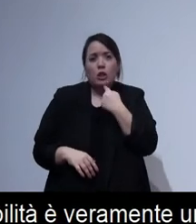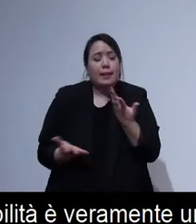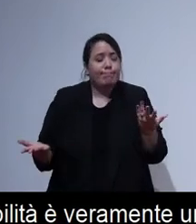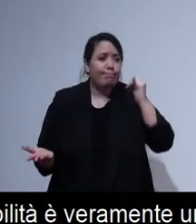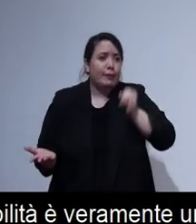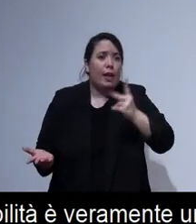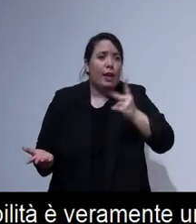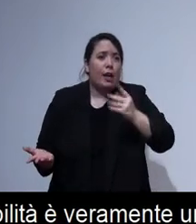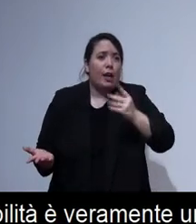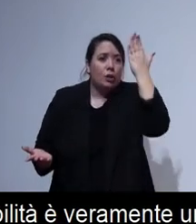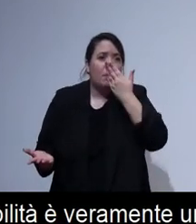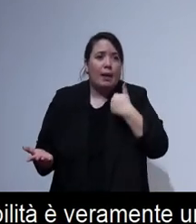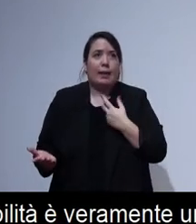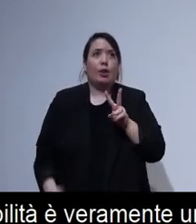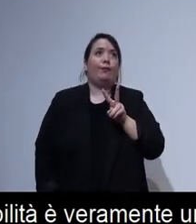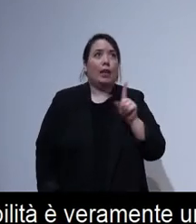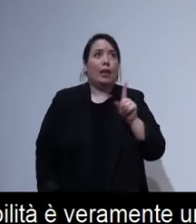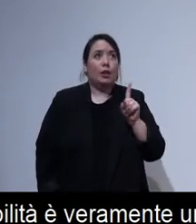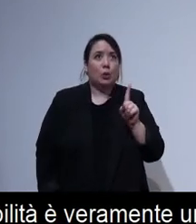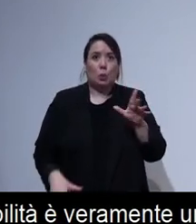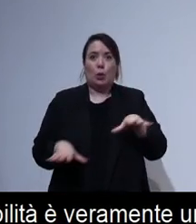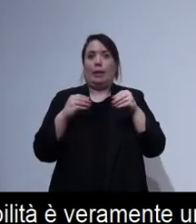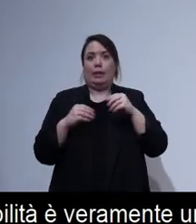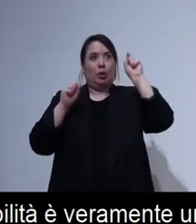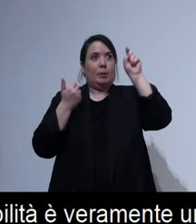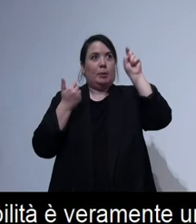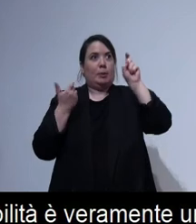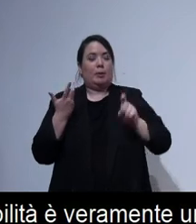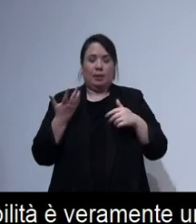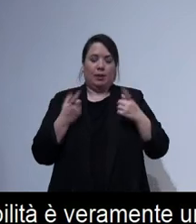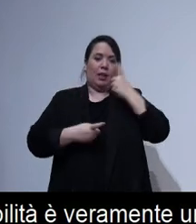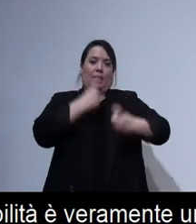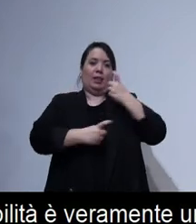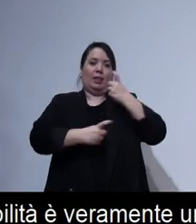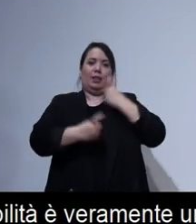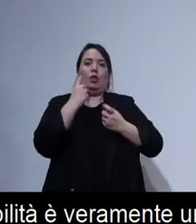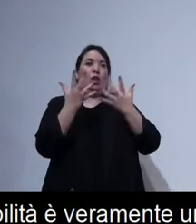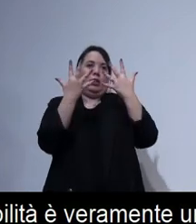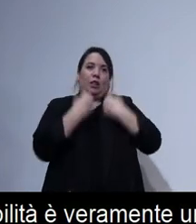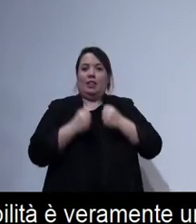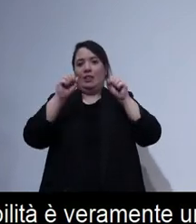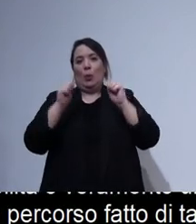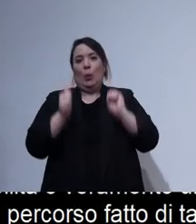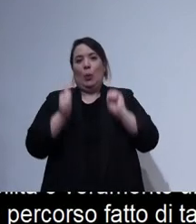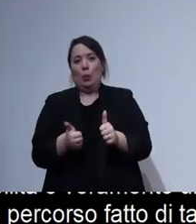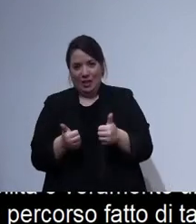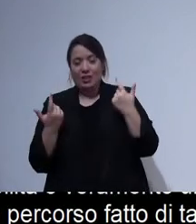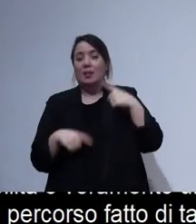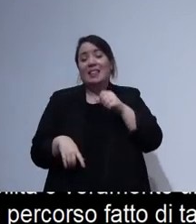21 filtri dell'accessibilità sono una follia niente torniamo indietro abbiamo bisogno di un po' di